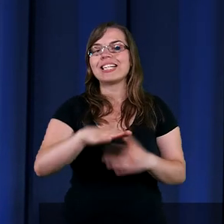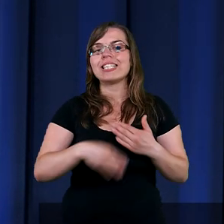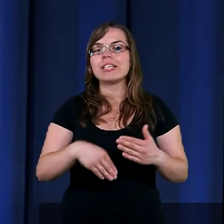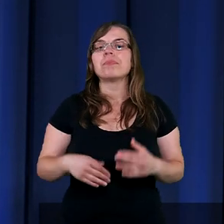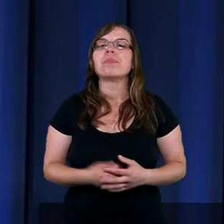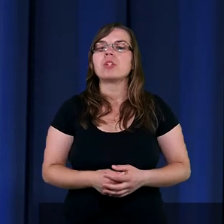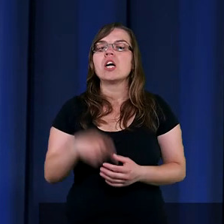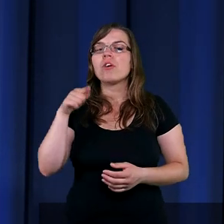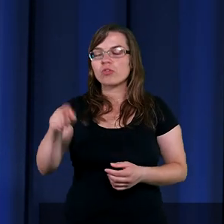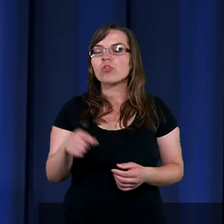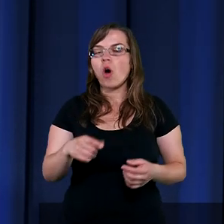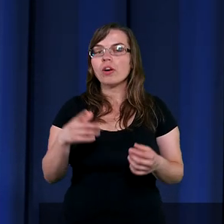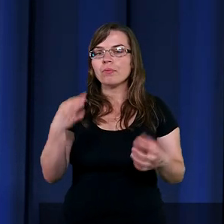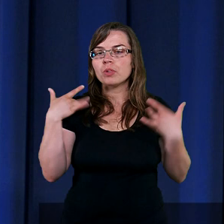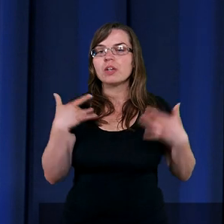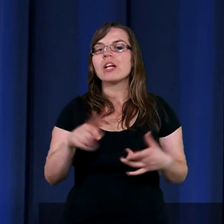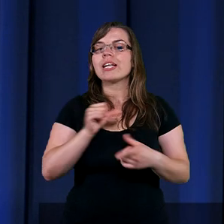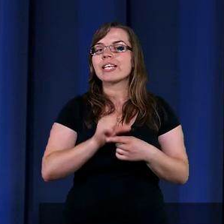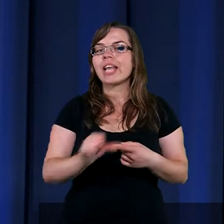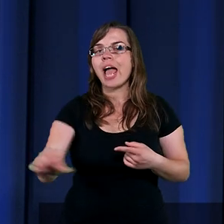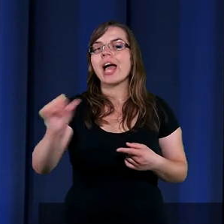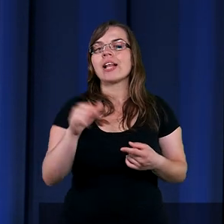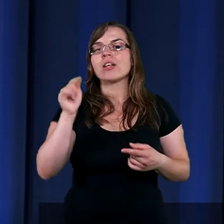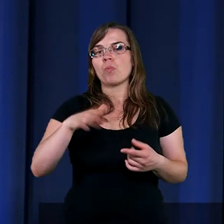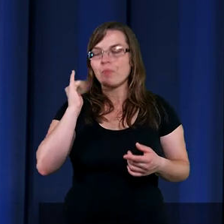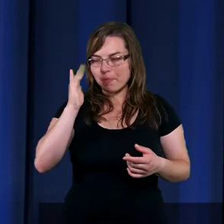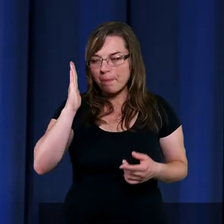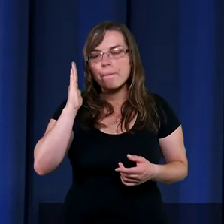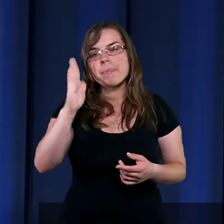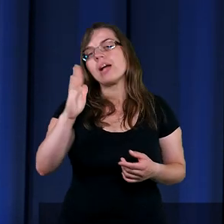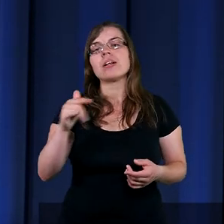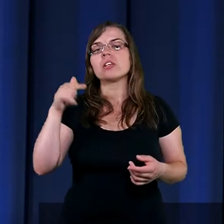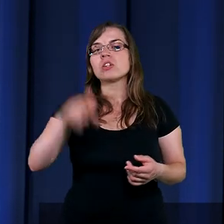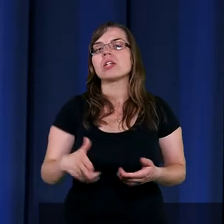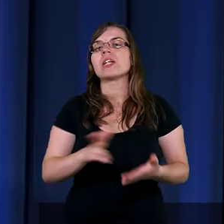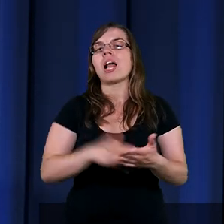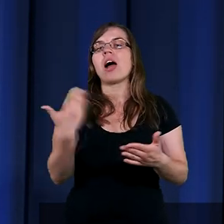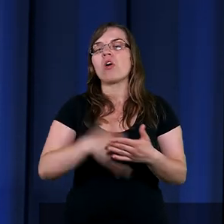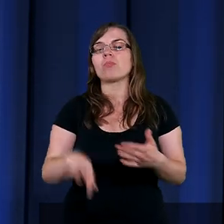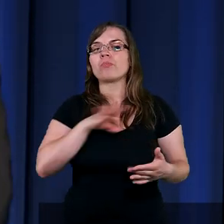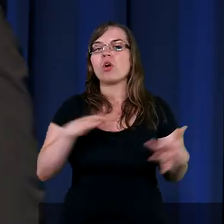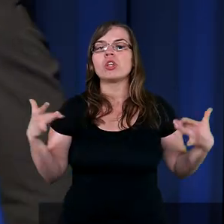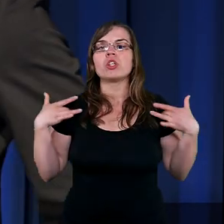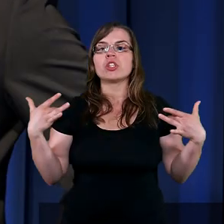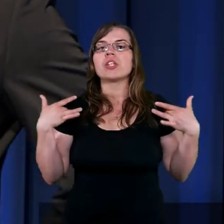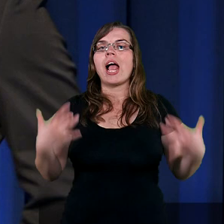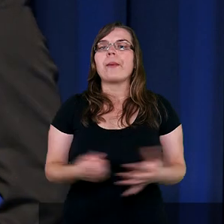I to jest moja przyszłość. Tu jestem, tu będę i tu na koniec będą moje kości.